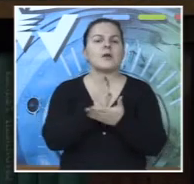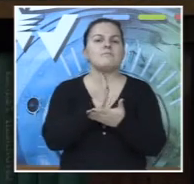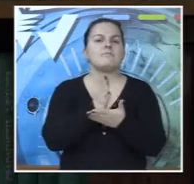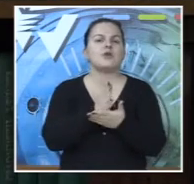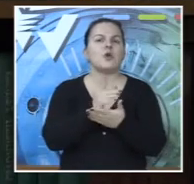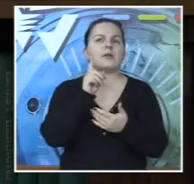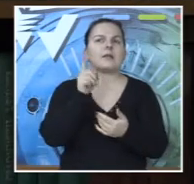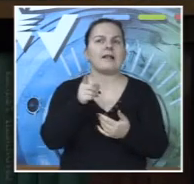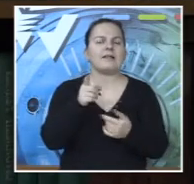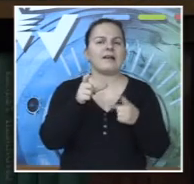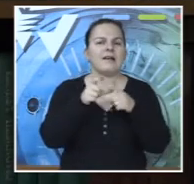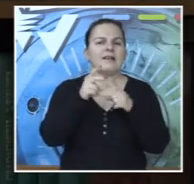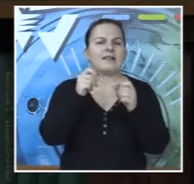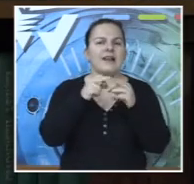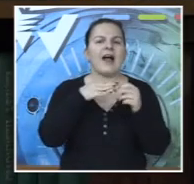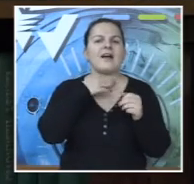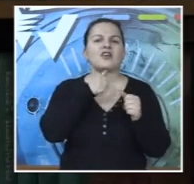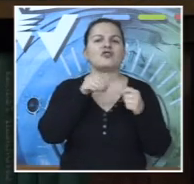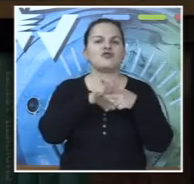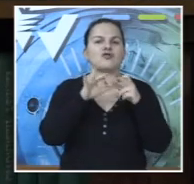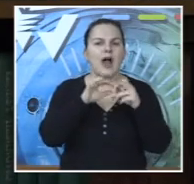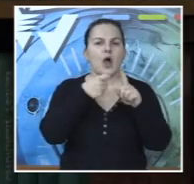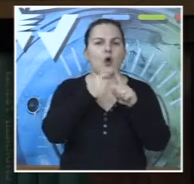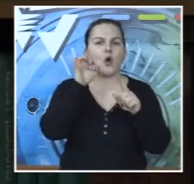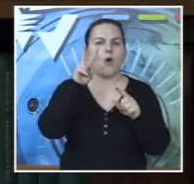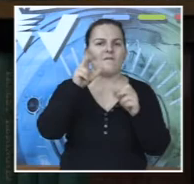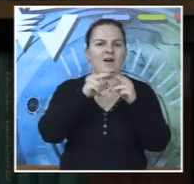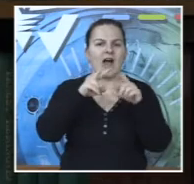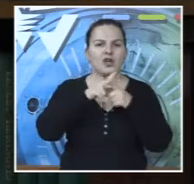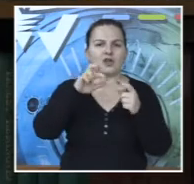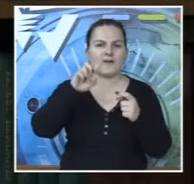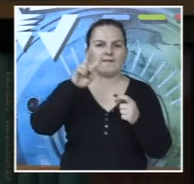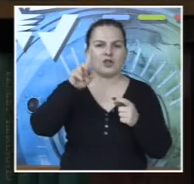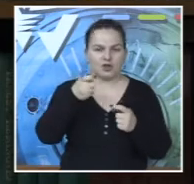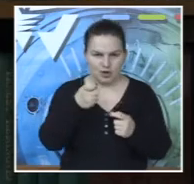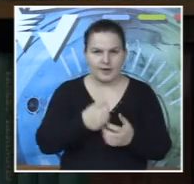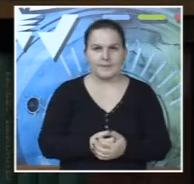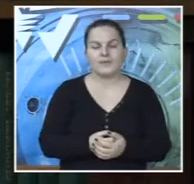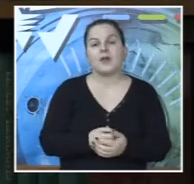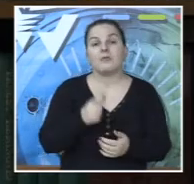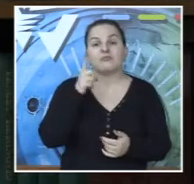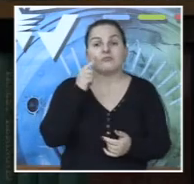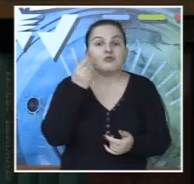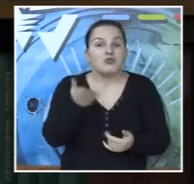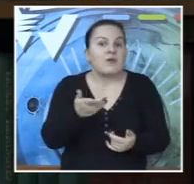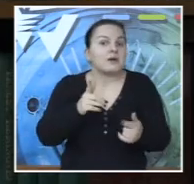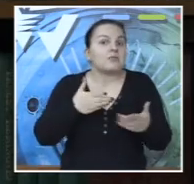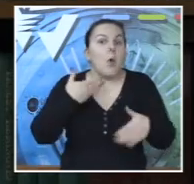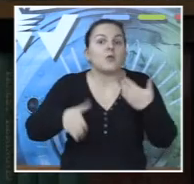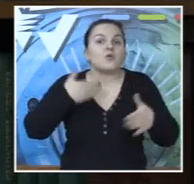direktor još uvijek bio Dragiša Kovačević. Čovjek nas je